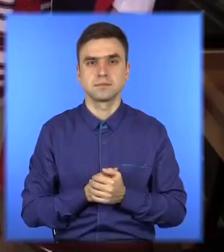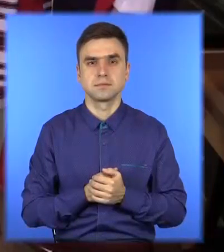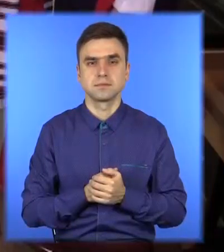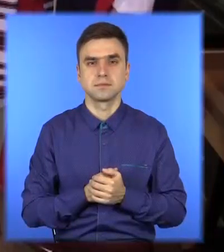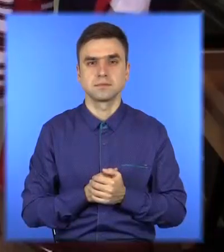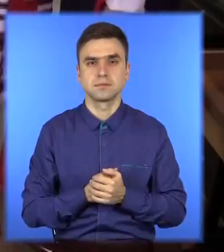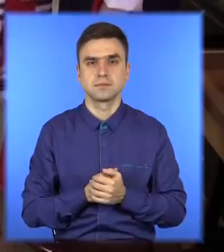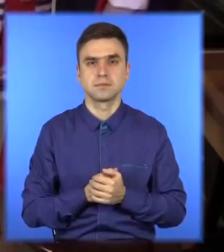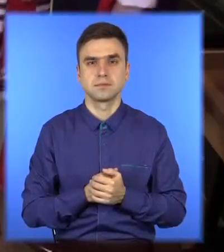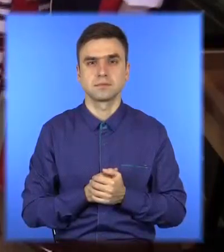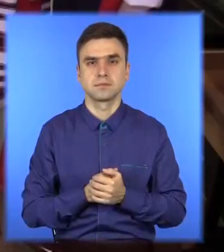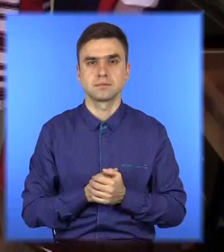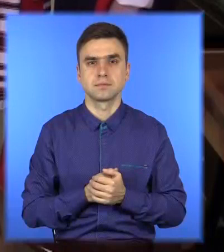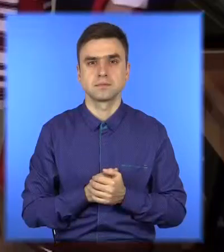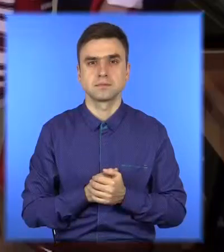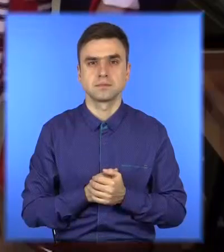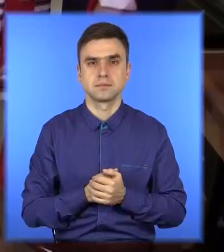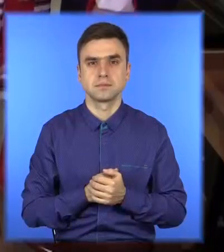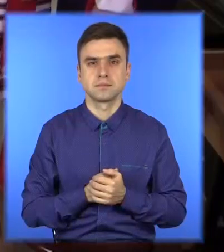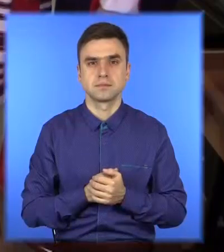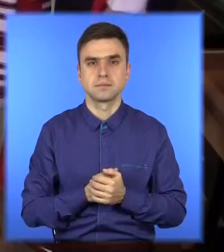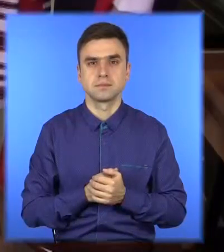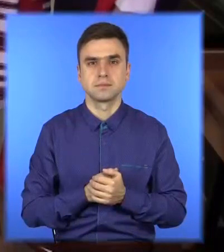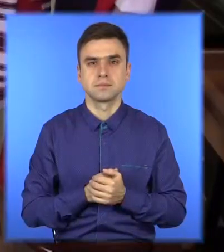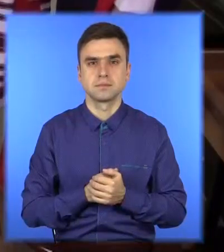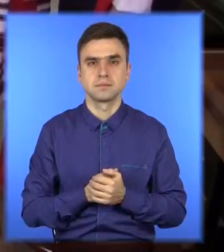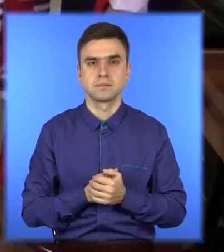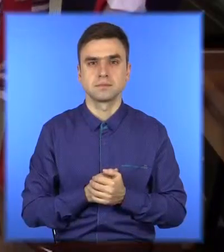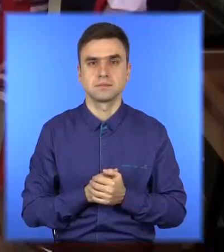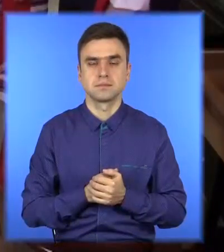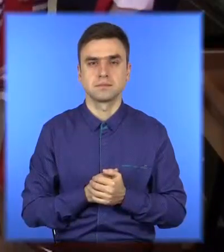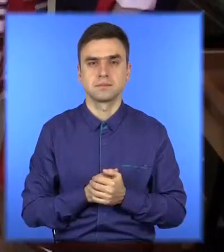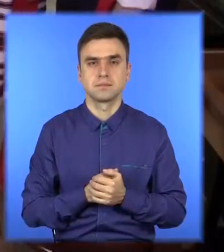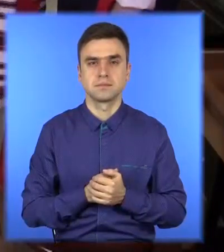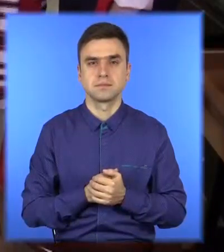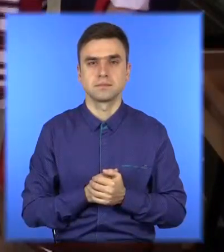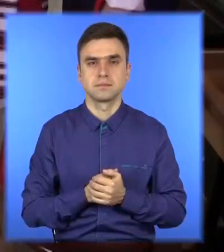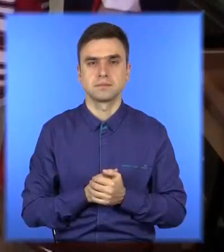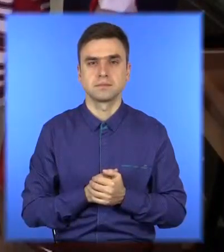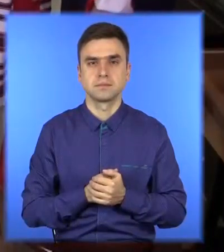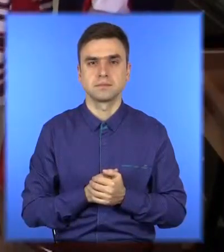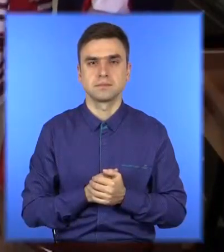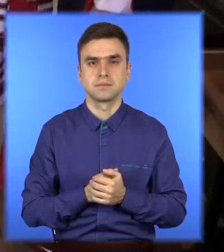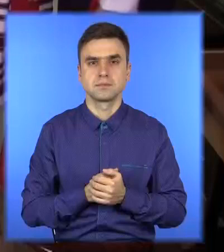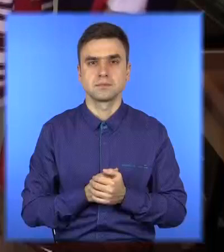Воскрайніє, воспасенєє, Мові реті,